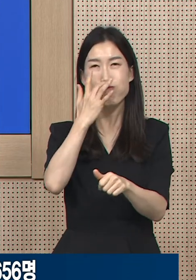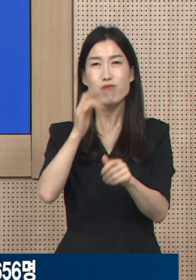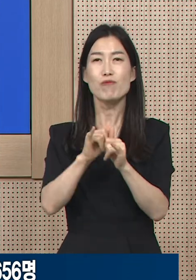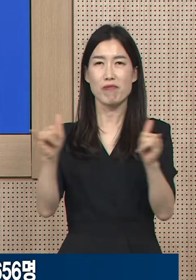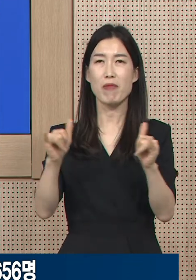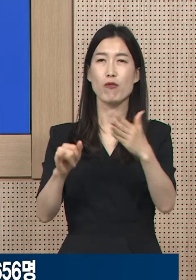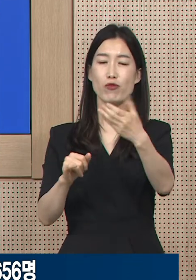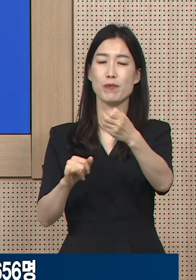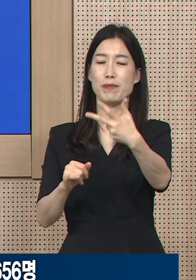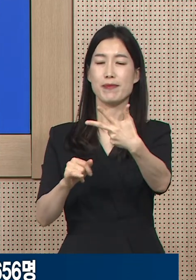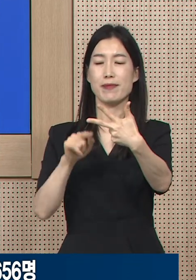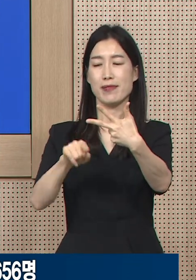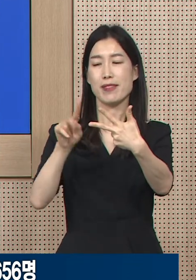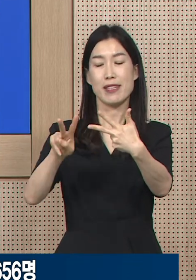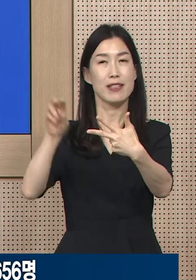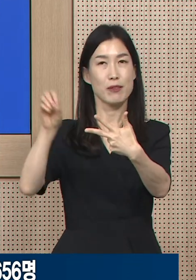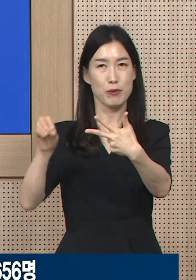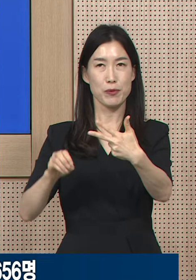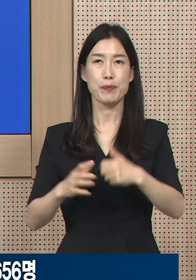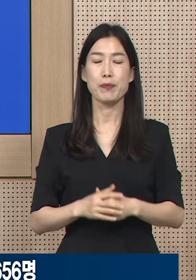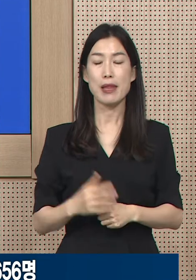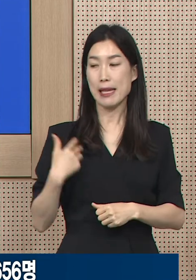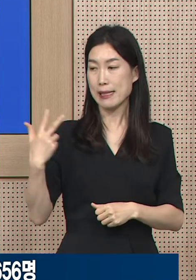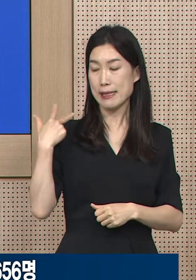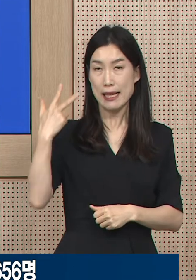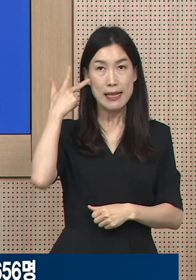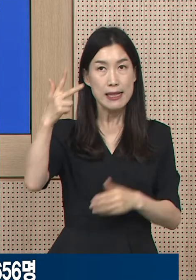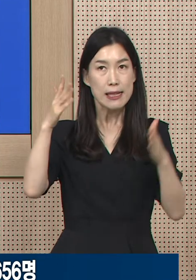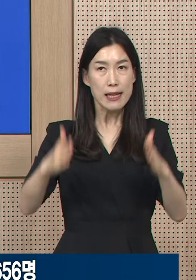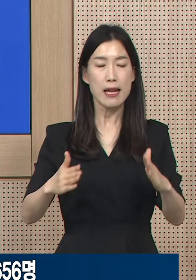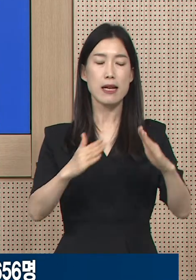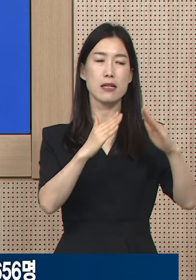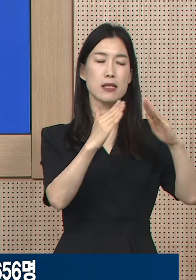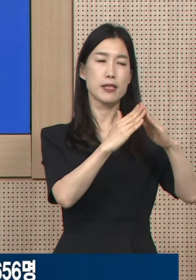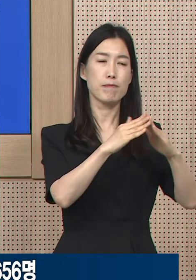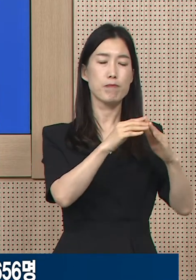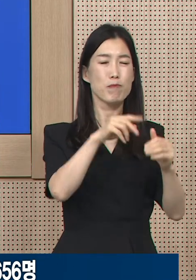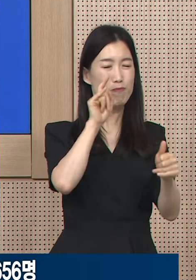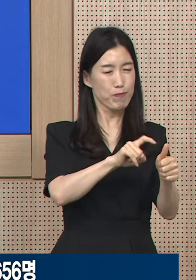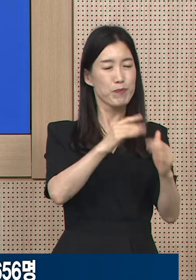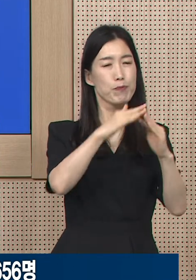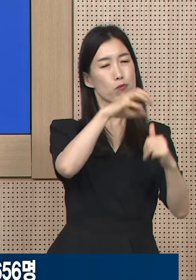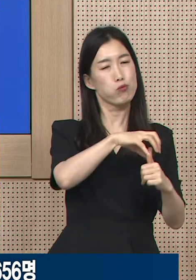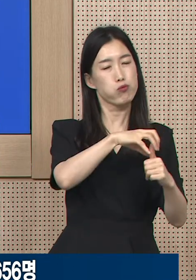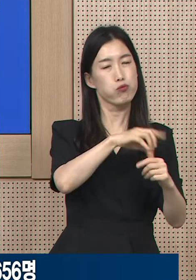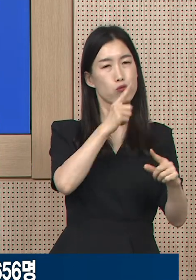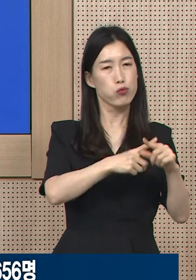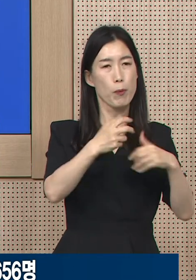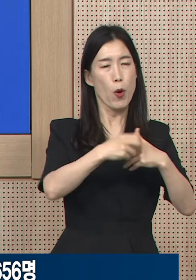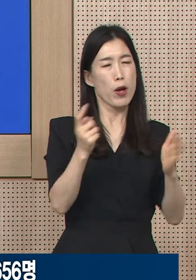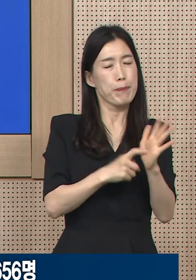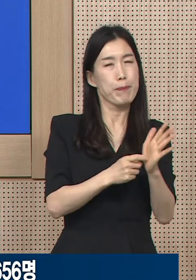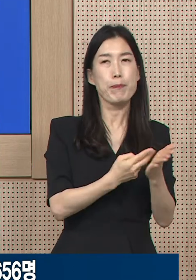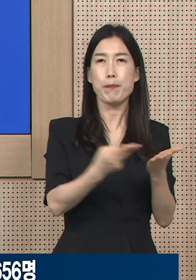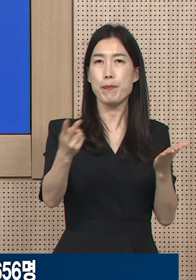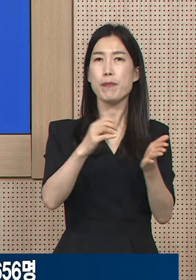.2%를 차지하고 있습니다. 지난 한 주 동안 재택치료 중에 병원으로 이송된 인원은 100명이며 2만 7